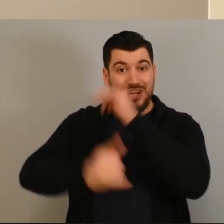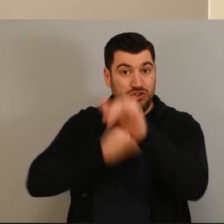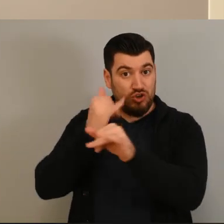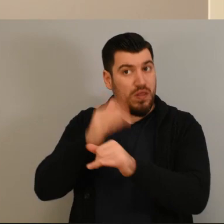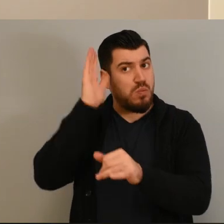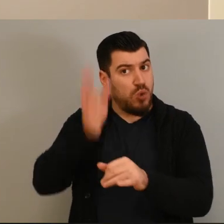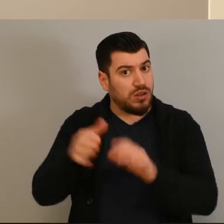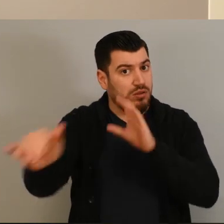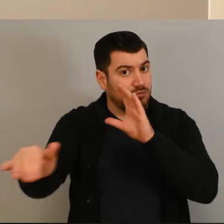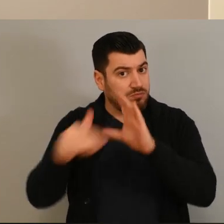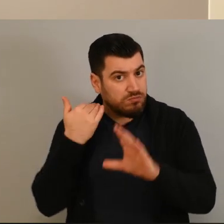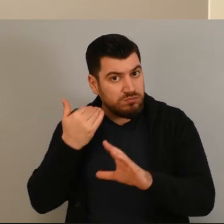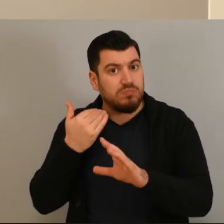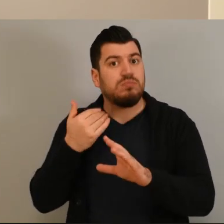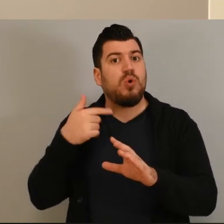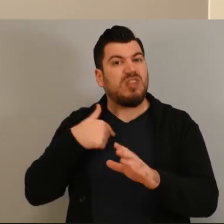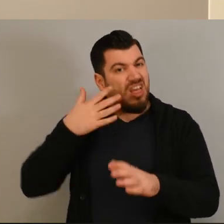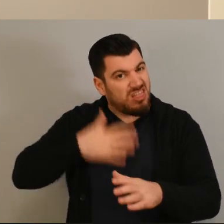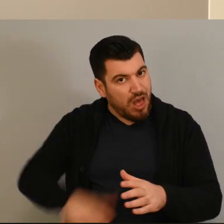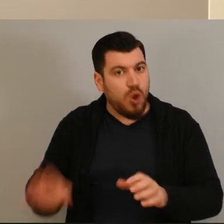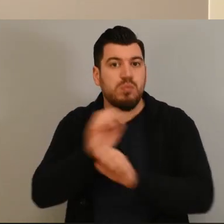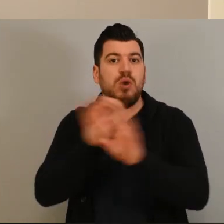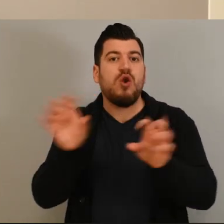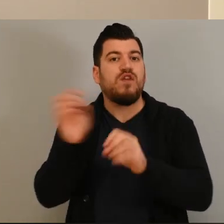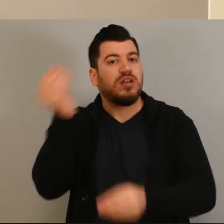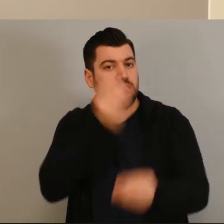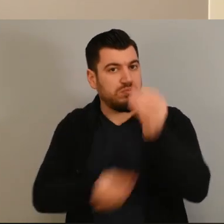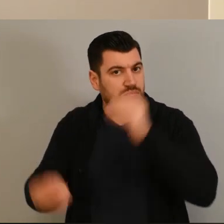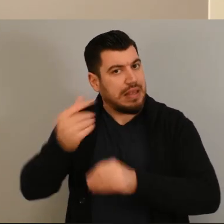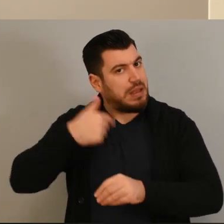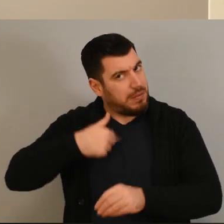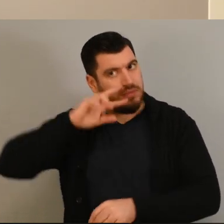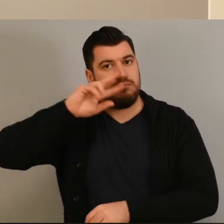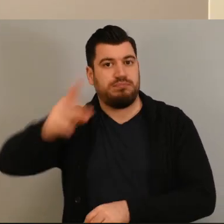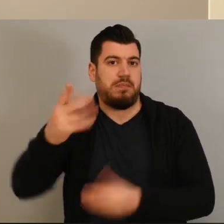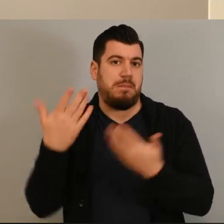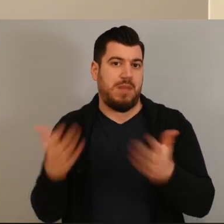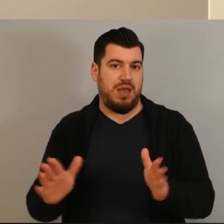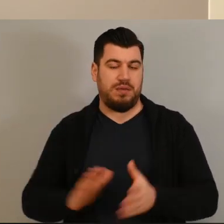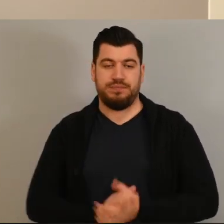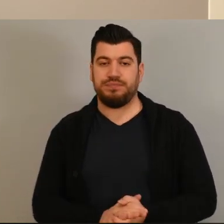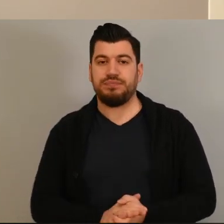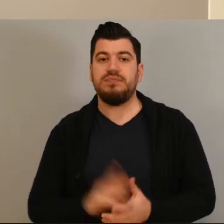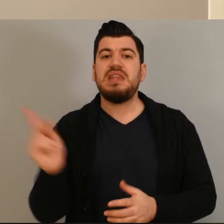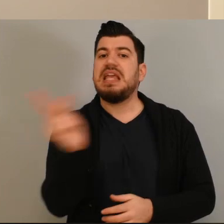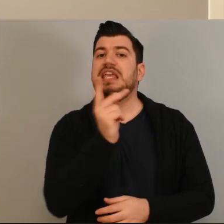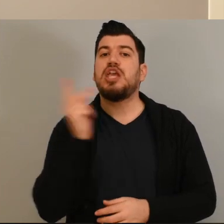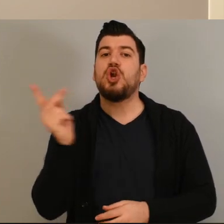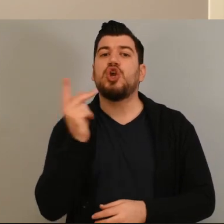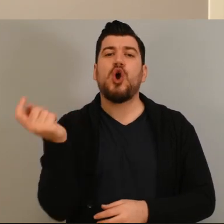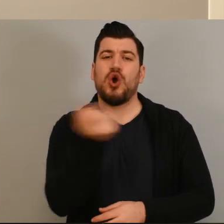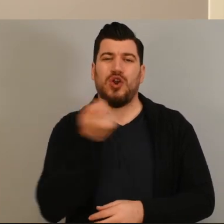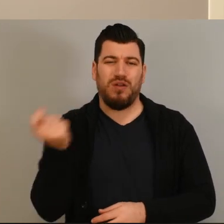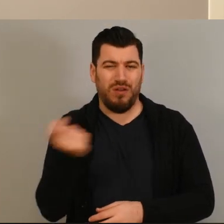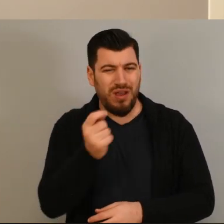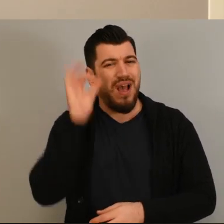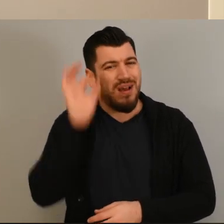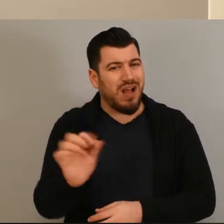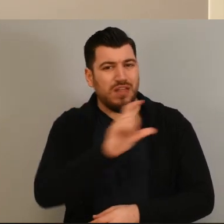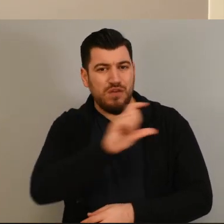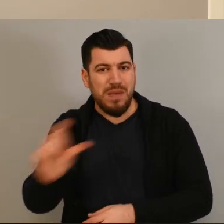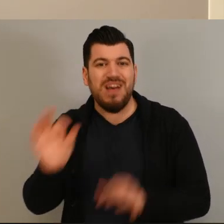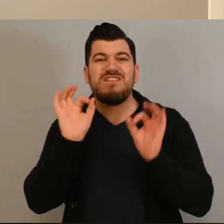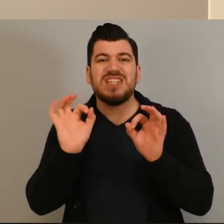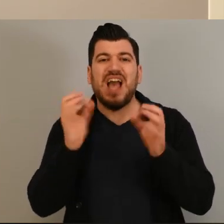.gr βέβαια να επικοινωνούμε και να λάβετε με email περισσότερες πληροφορίες. Κοινωνικό δελτίο, κάθε εβδομάδα βέβαια